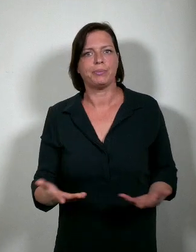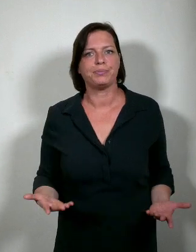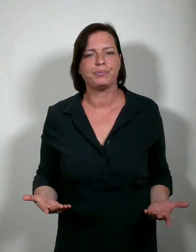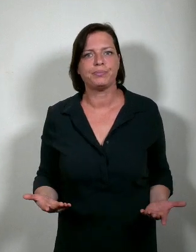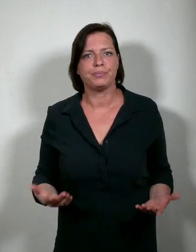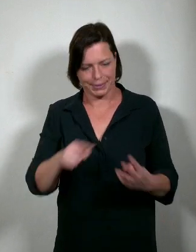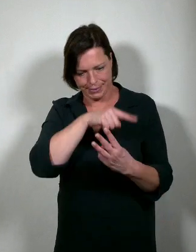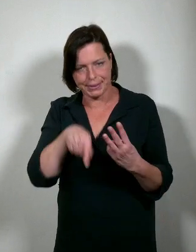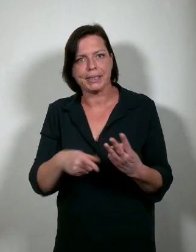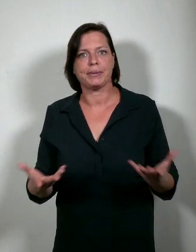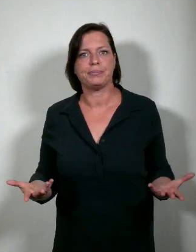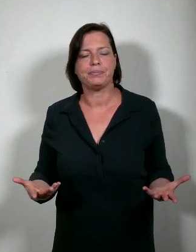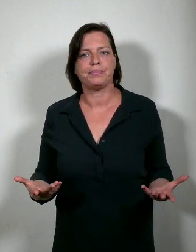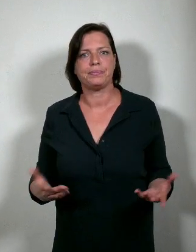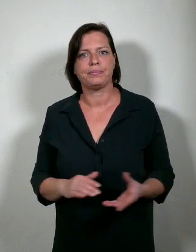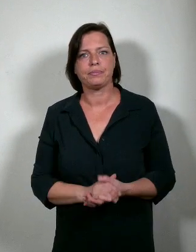weg naar 2050.